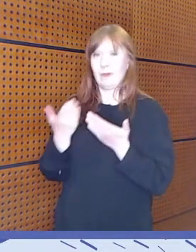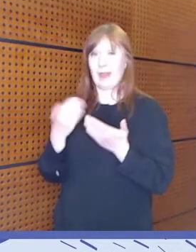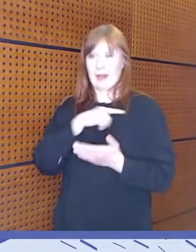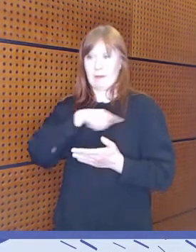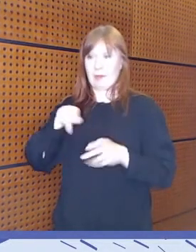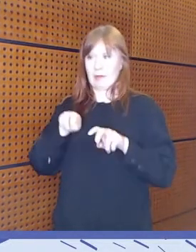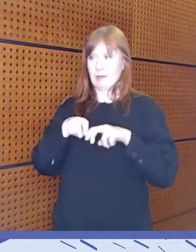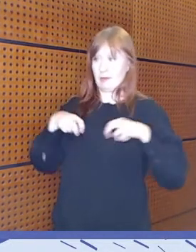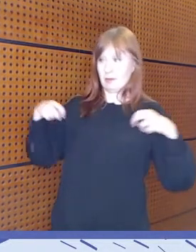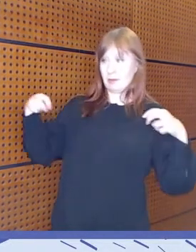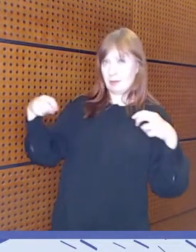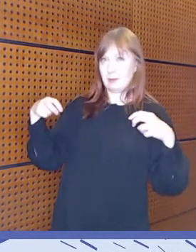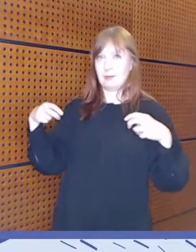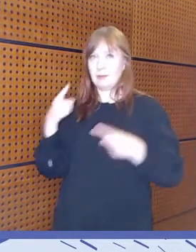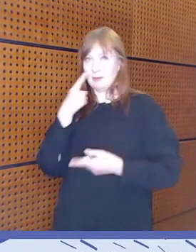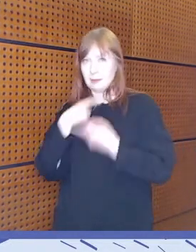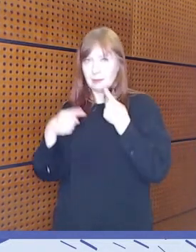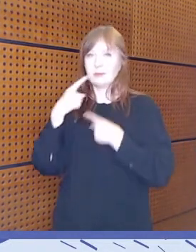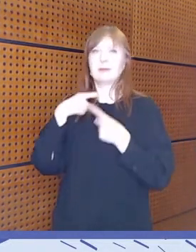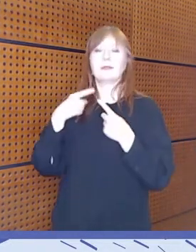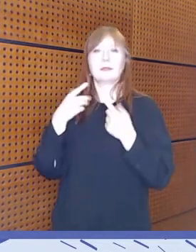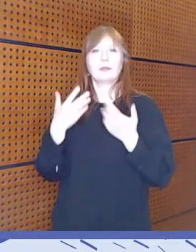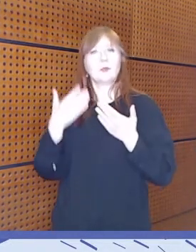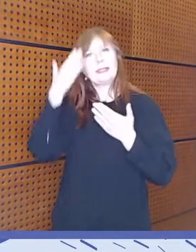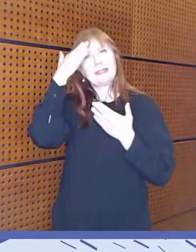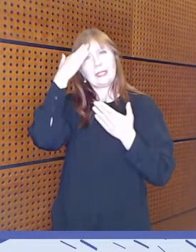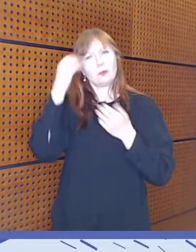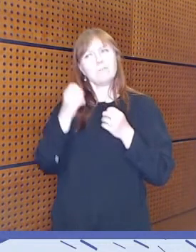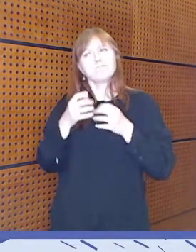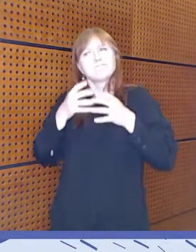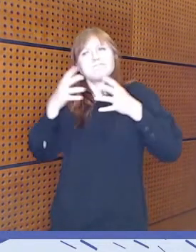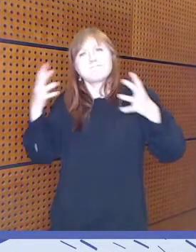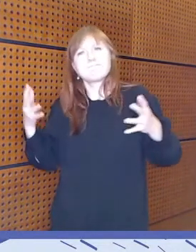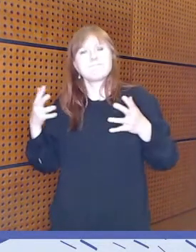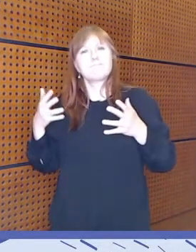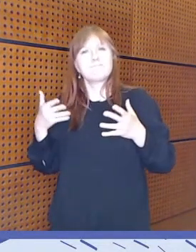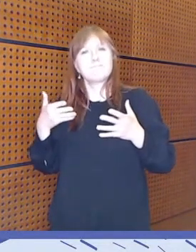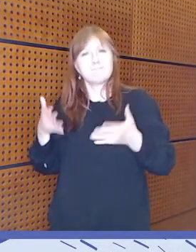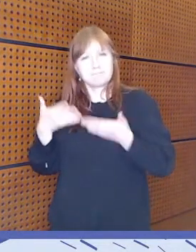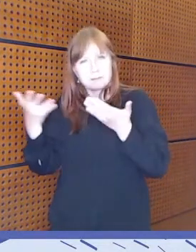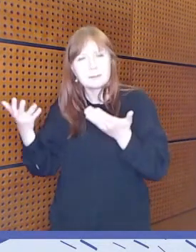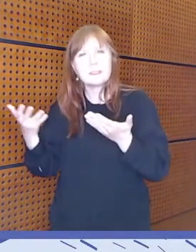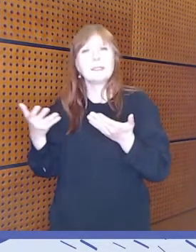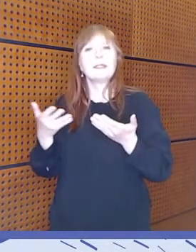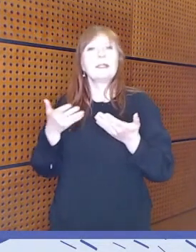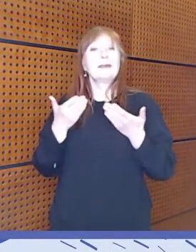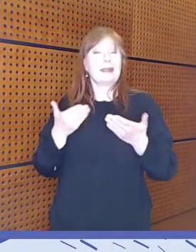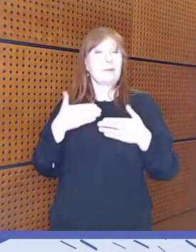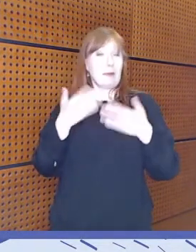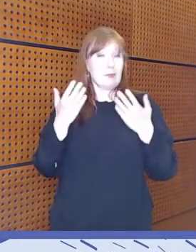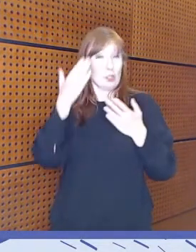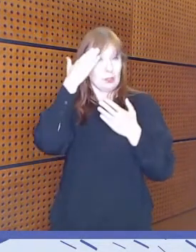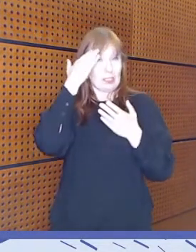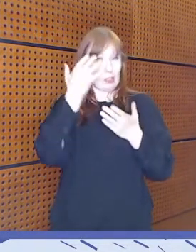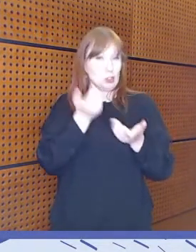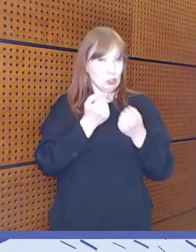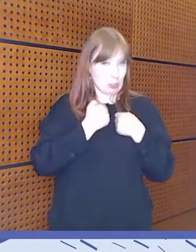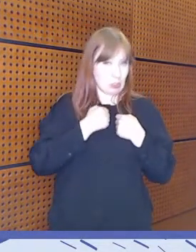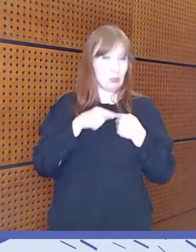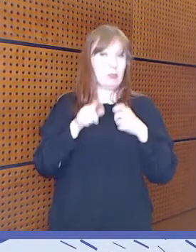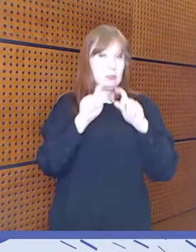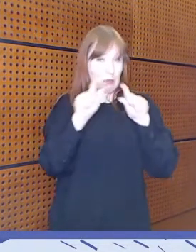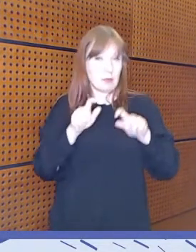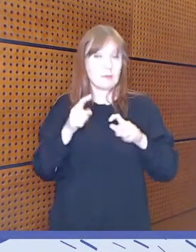lisätään sitä tietoa. Tänä päivänä ollaan saatu jo, tuossa selvityksessä on näistä aiheista, mitä ollaan tässä puhuttu, mutta just